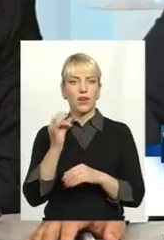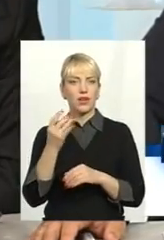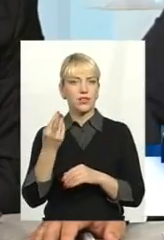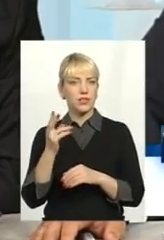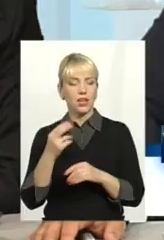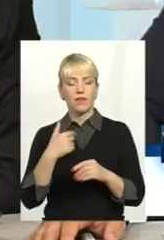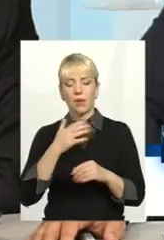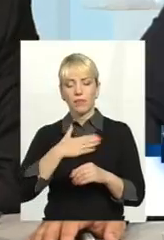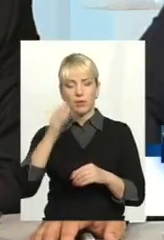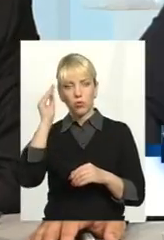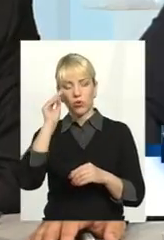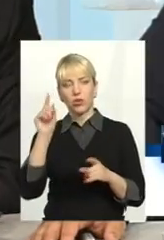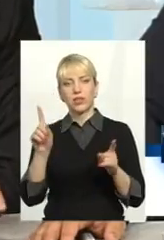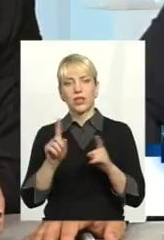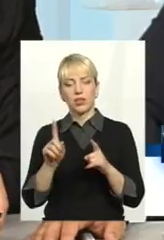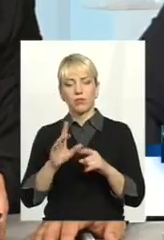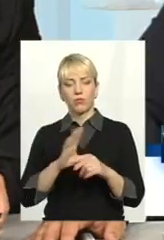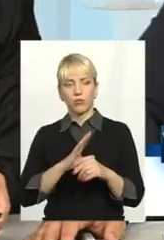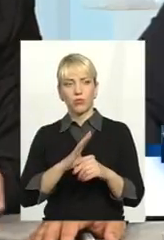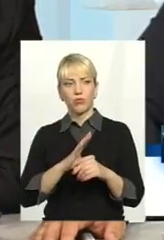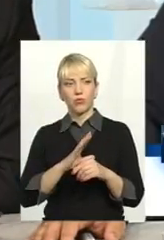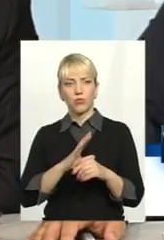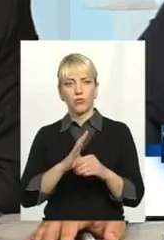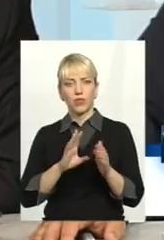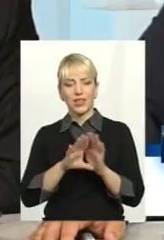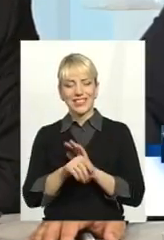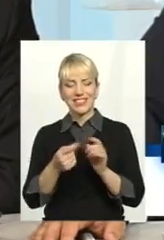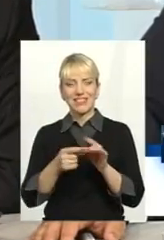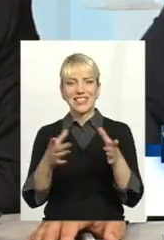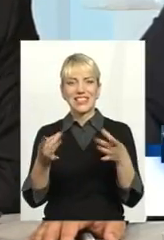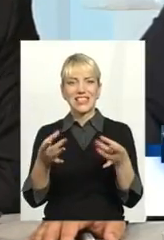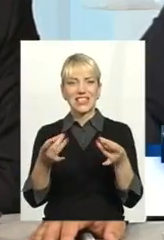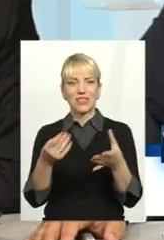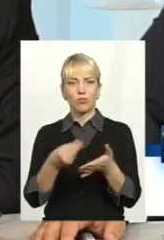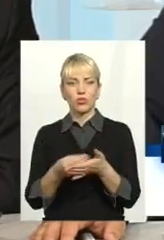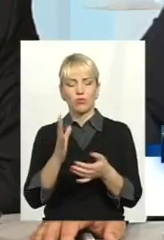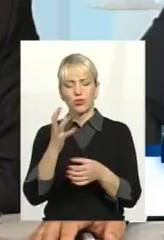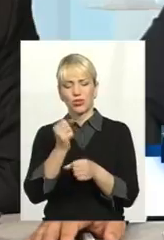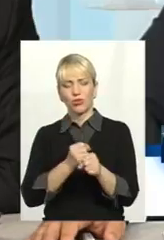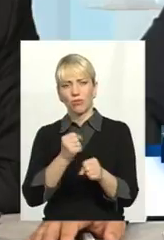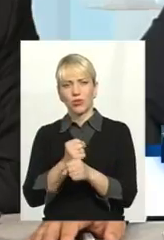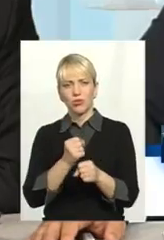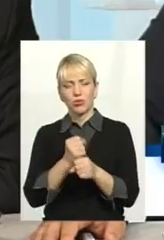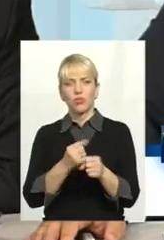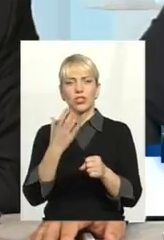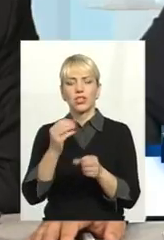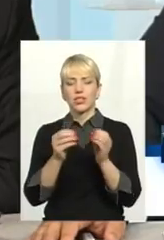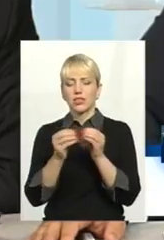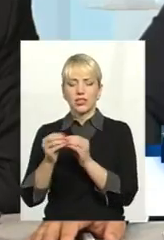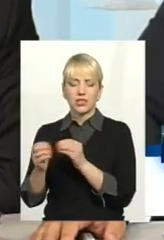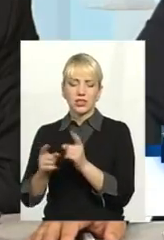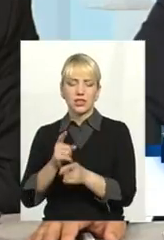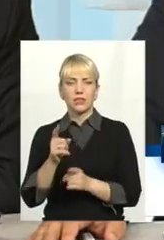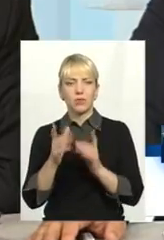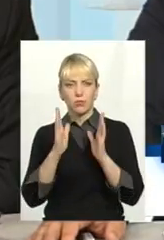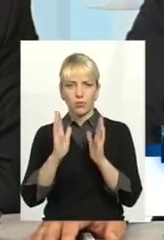бюджет, який внесений 15 вересня, він абсолютно сарий. Він буде допрацьовуватись, там будуть ще десятки, десятки, десятки змін. Це